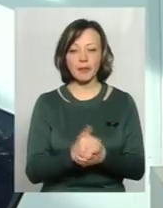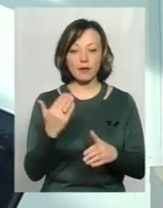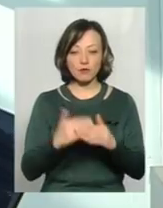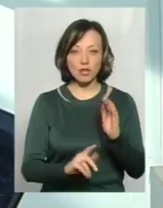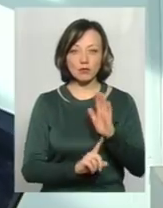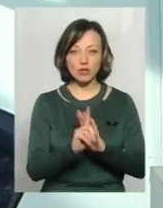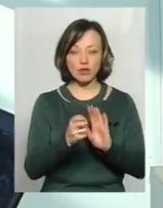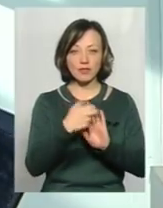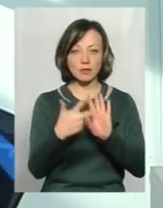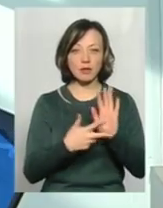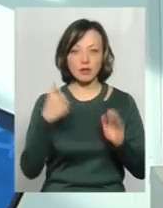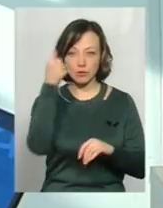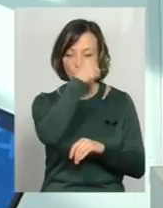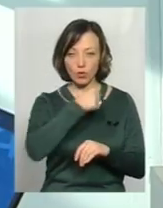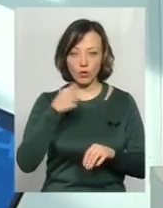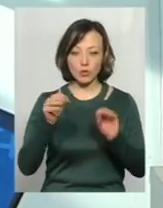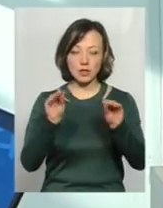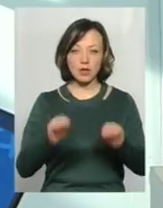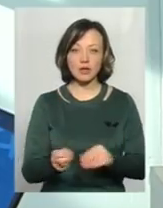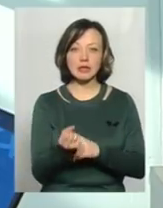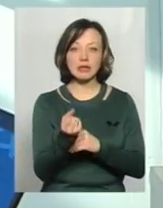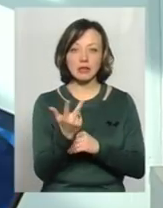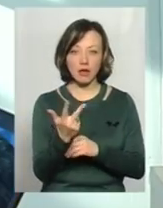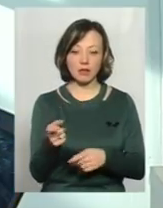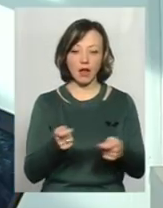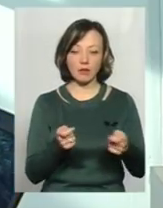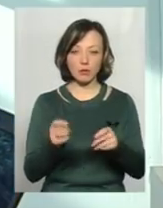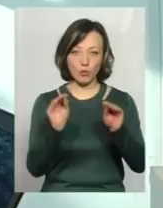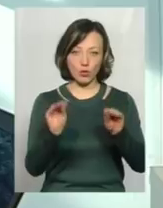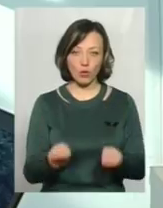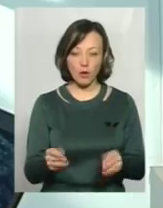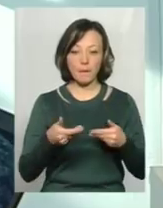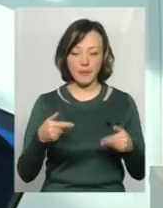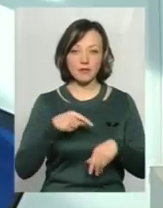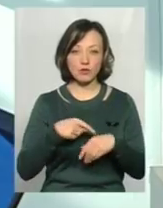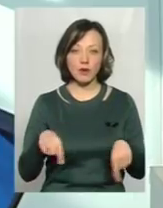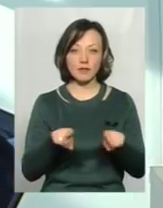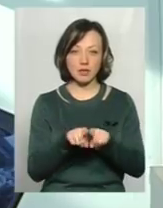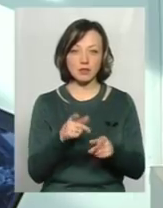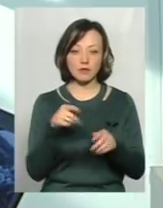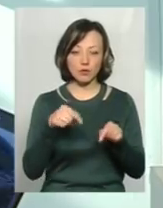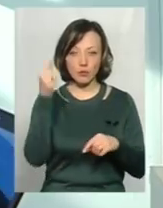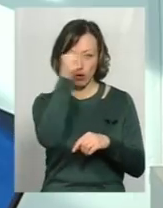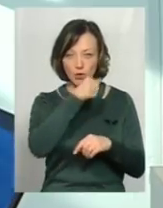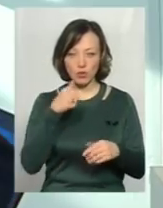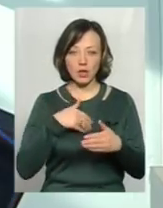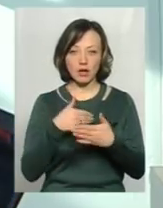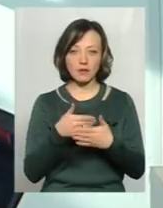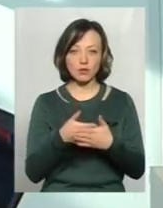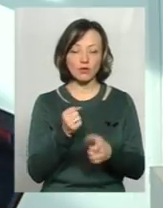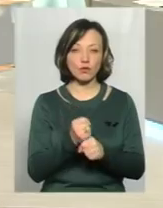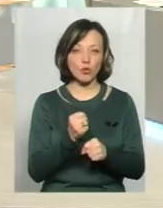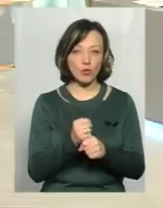початку 2018 року складено 13 адмінпротоколів. Тобто, ми відчуваємо, що все ж таки в цьому році ми активізовуємо